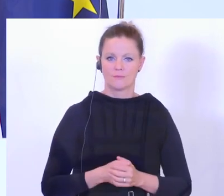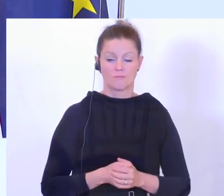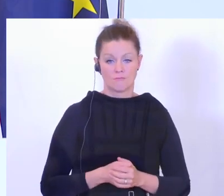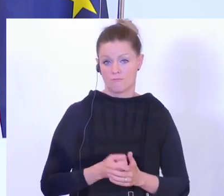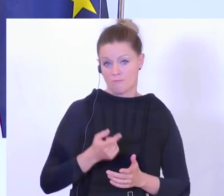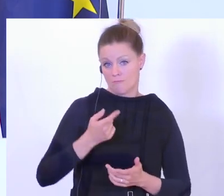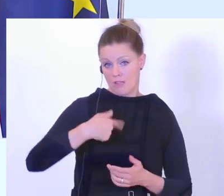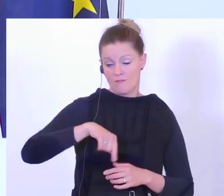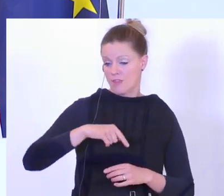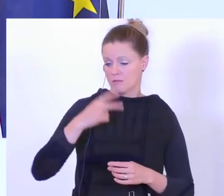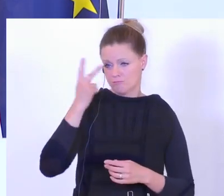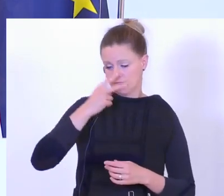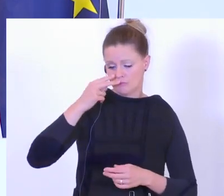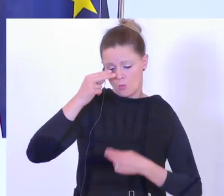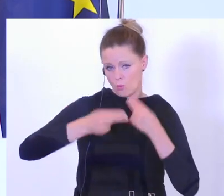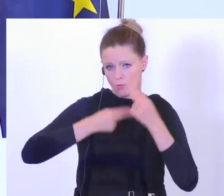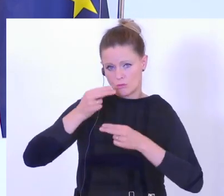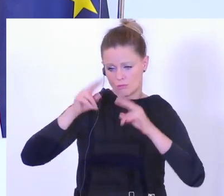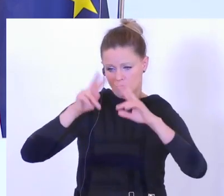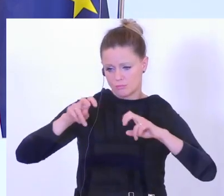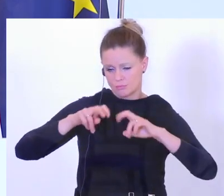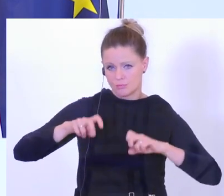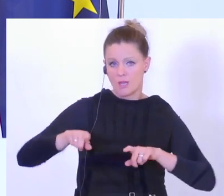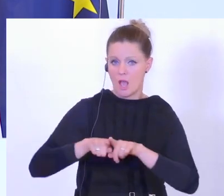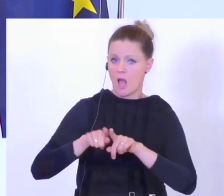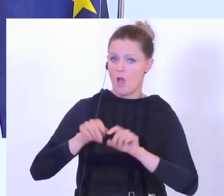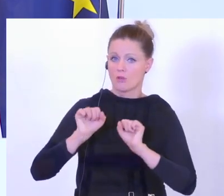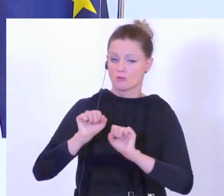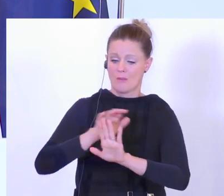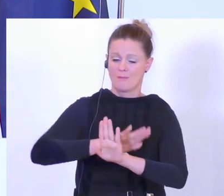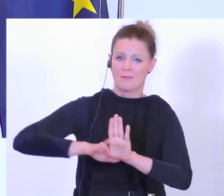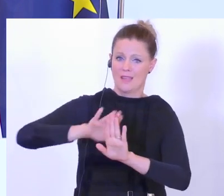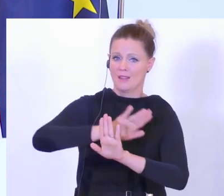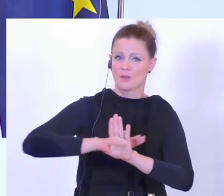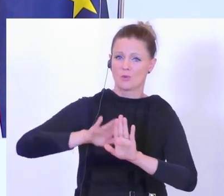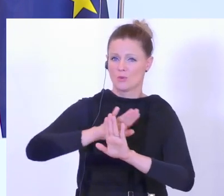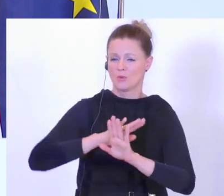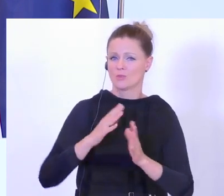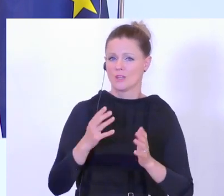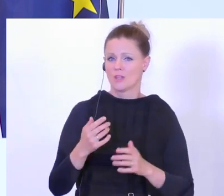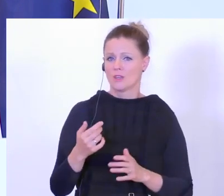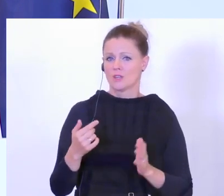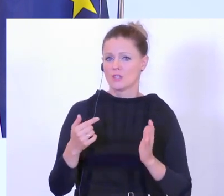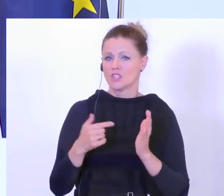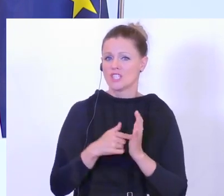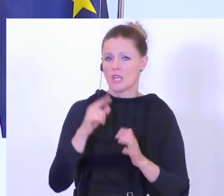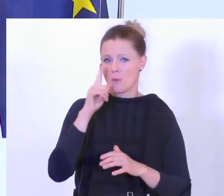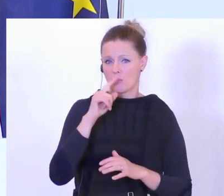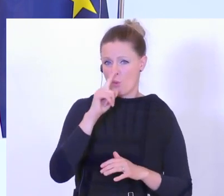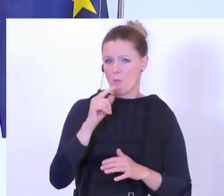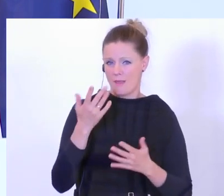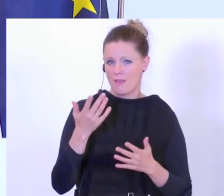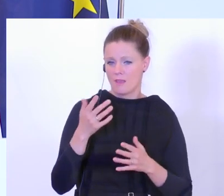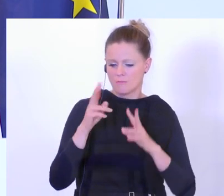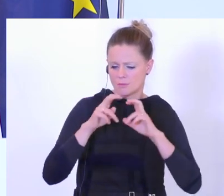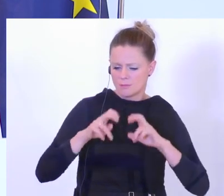untersuchen wir das alles. Wir haben auch im Hintergrund immer wieder stichwortartig oder stichprobenartig